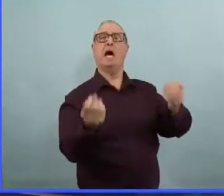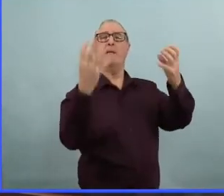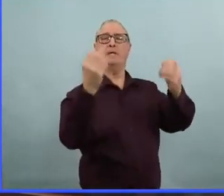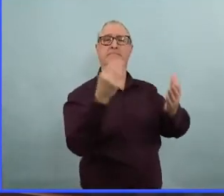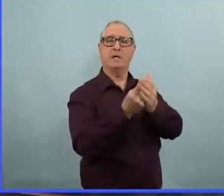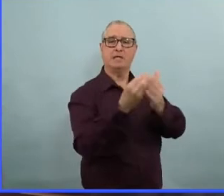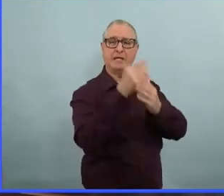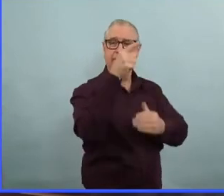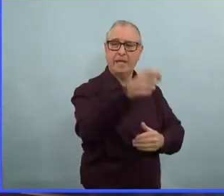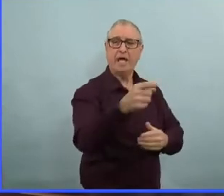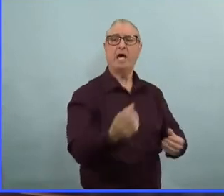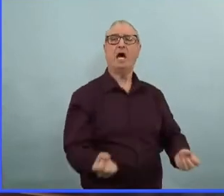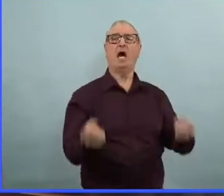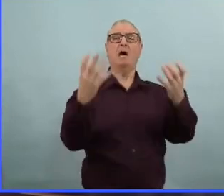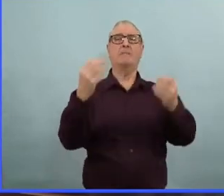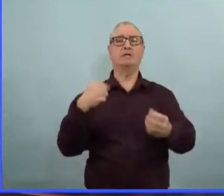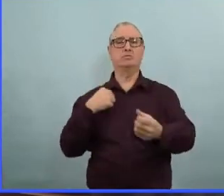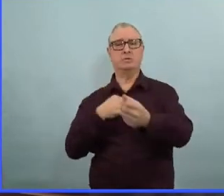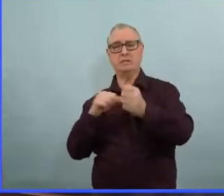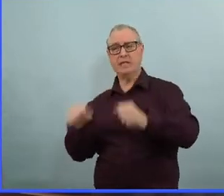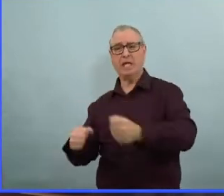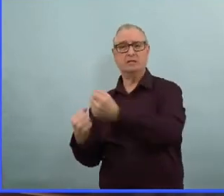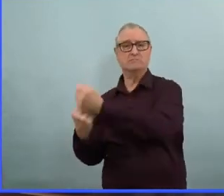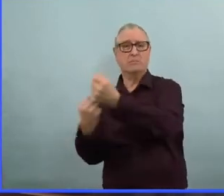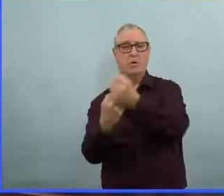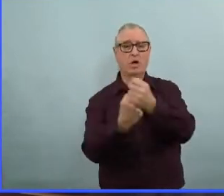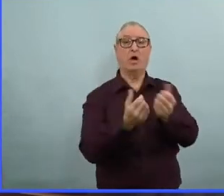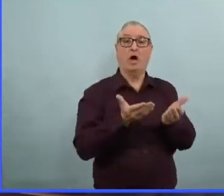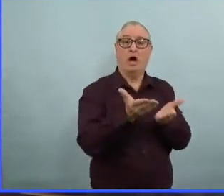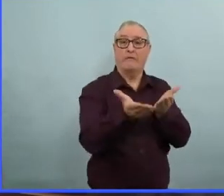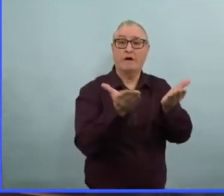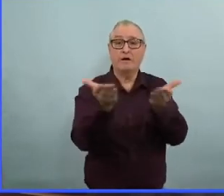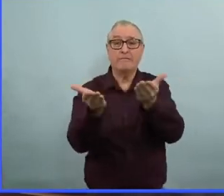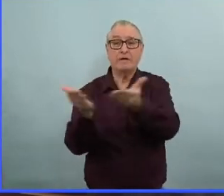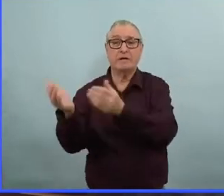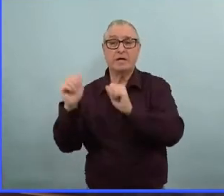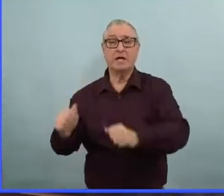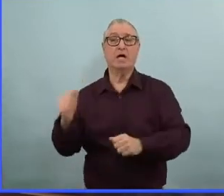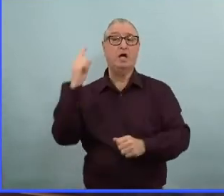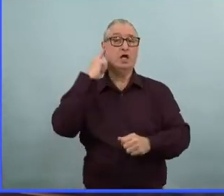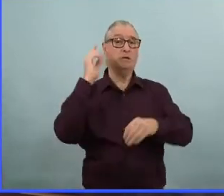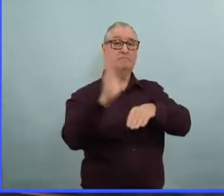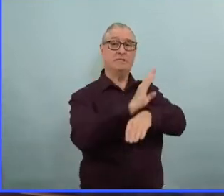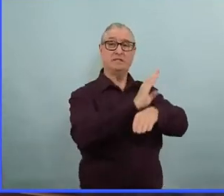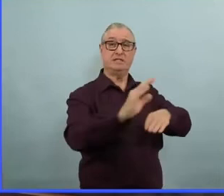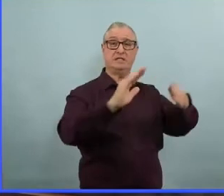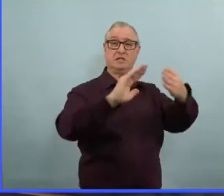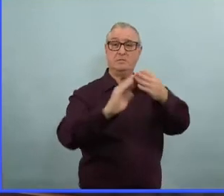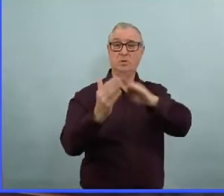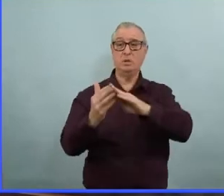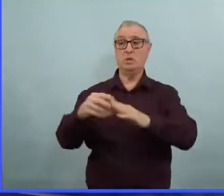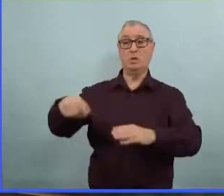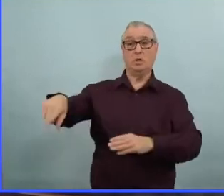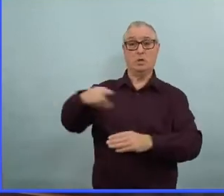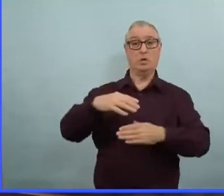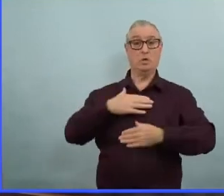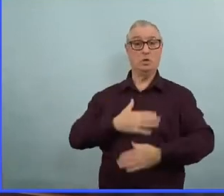possible. Ce qu'on a entendu du secteur des affaires, de la Chambre de commerce, c'est qu'ils apprécient ces soutiens.